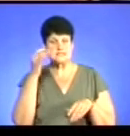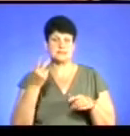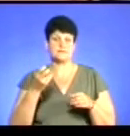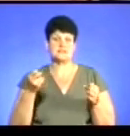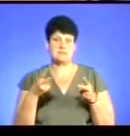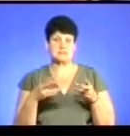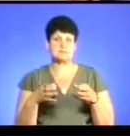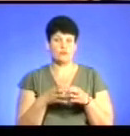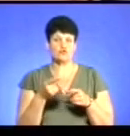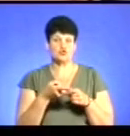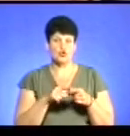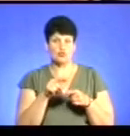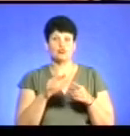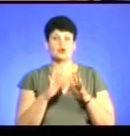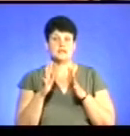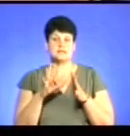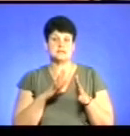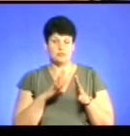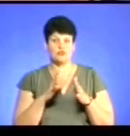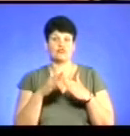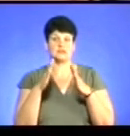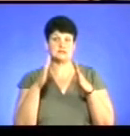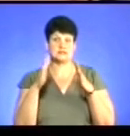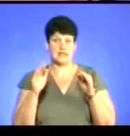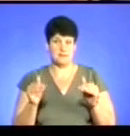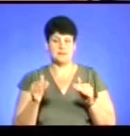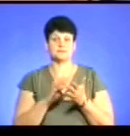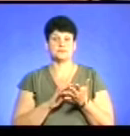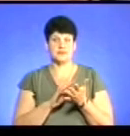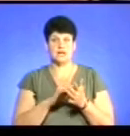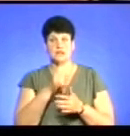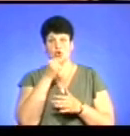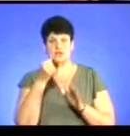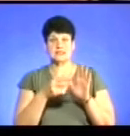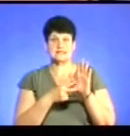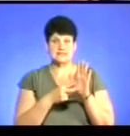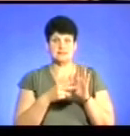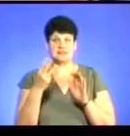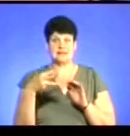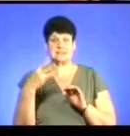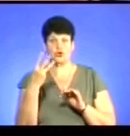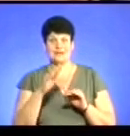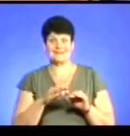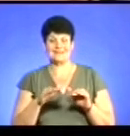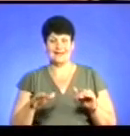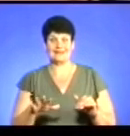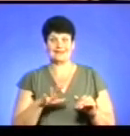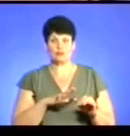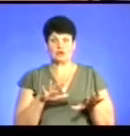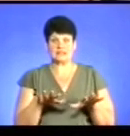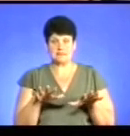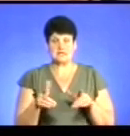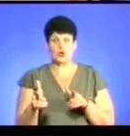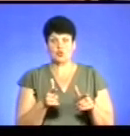лісі розташовувався табір представників ромської національності. Дорослих 7 та 33 дітей, які знаходилися на місці і